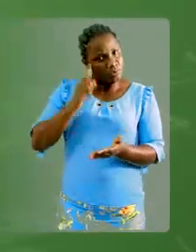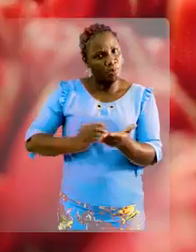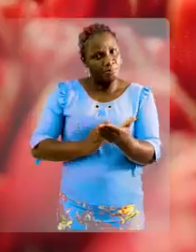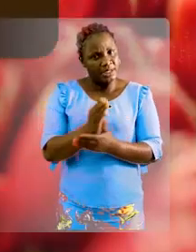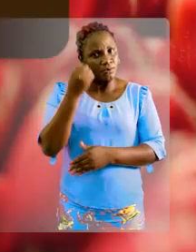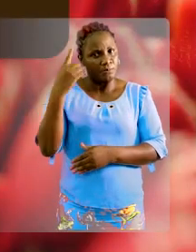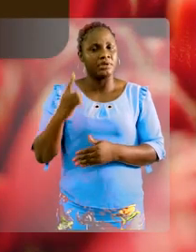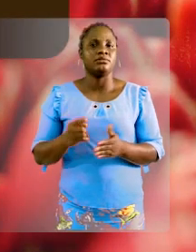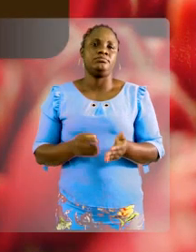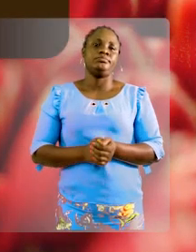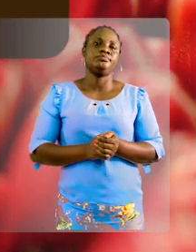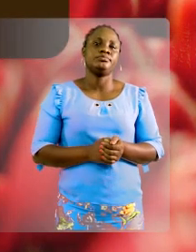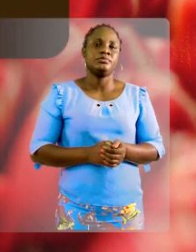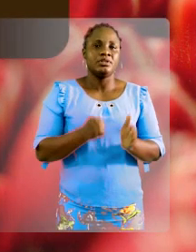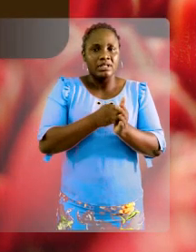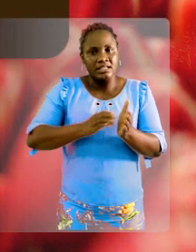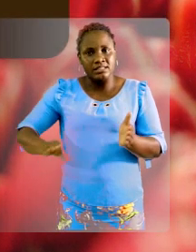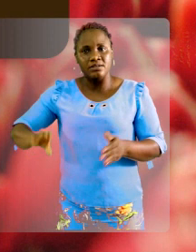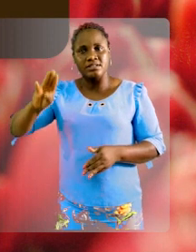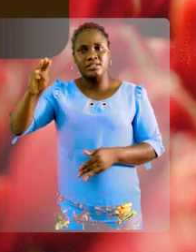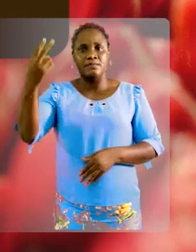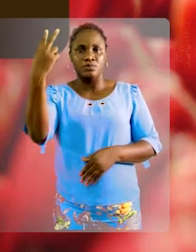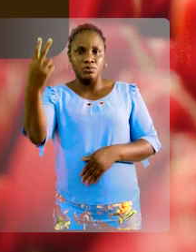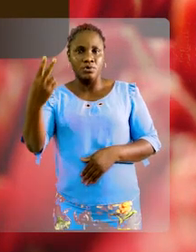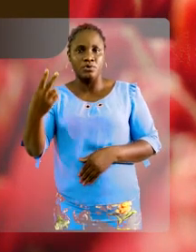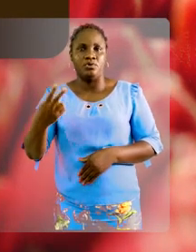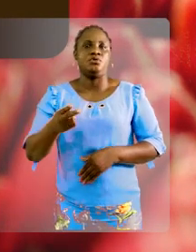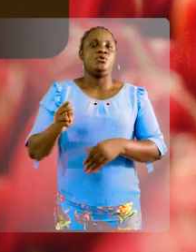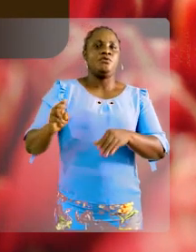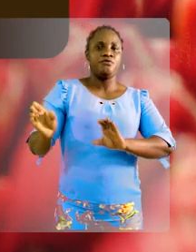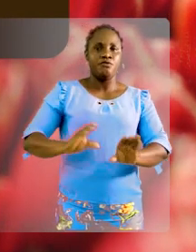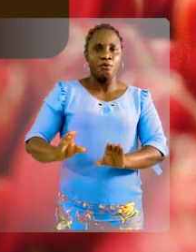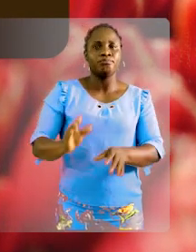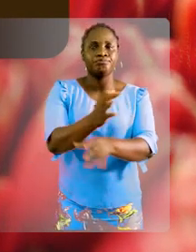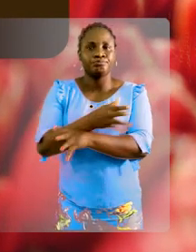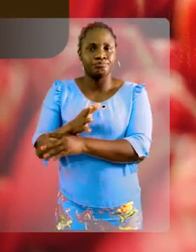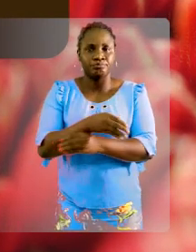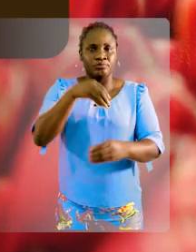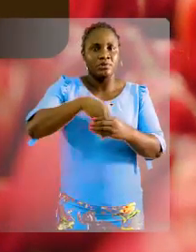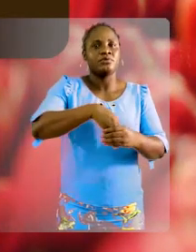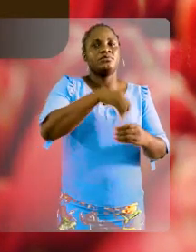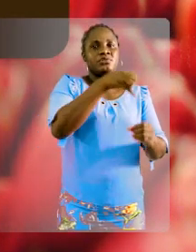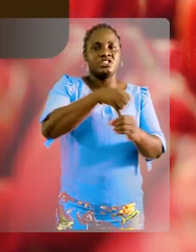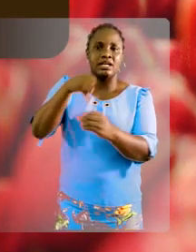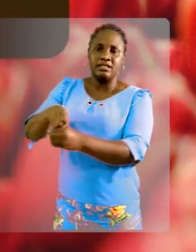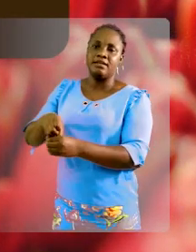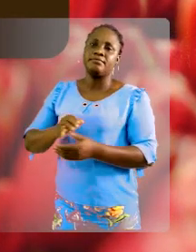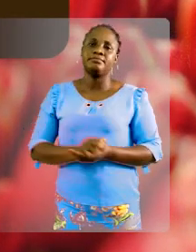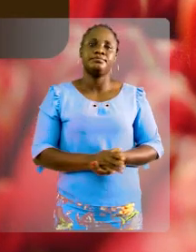Les élèves de CM2 font une sortie dans un jardin botanique.